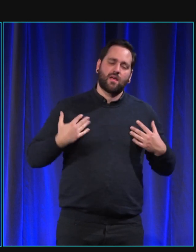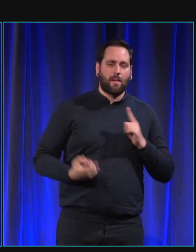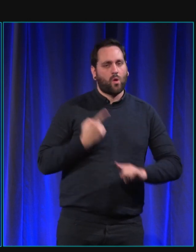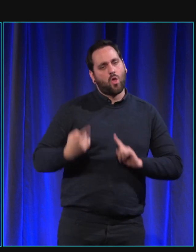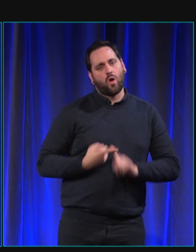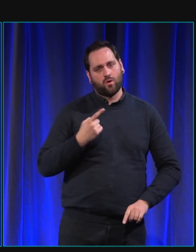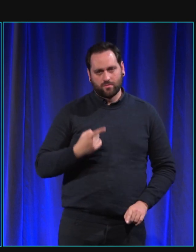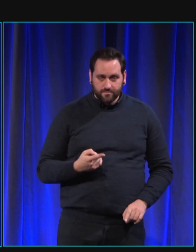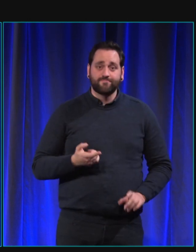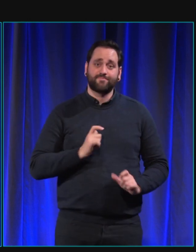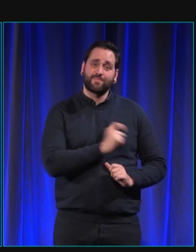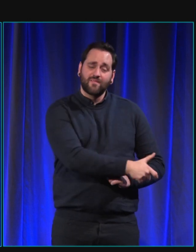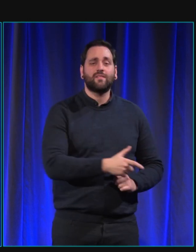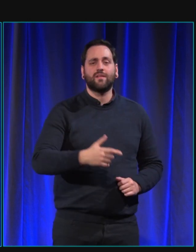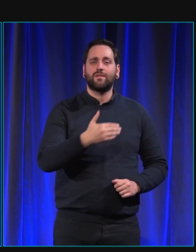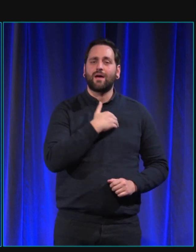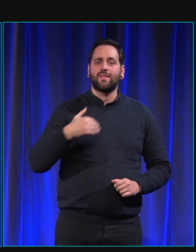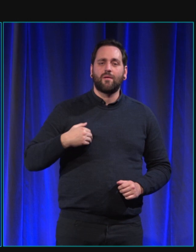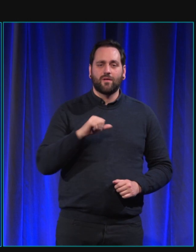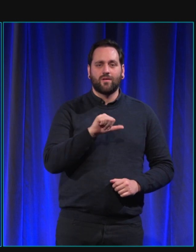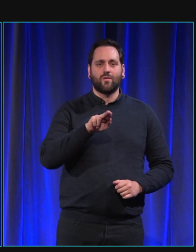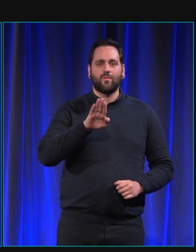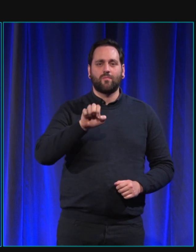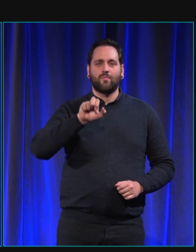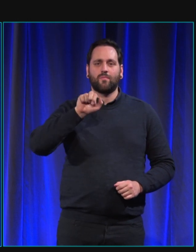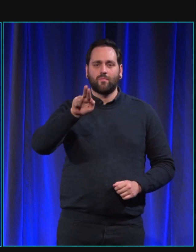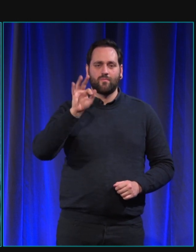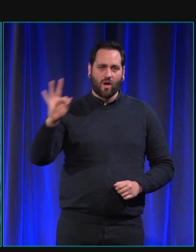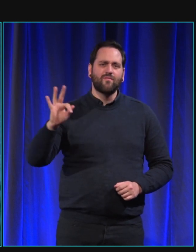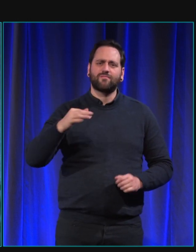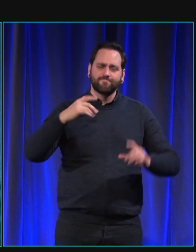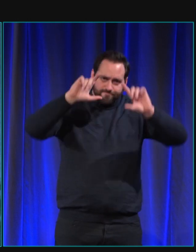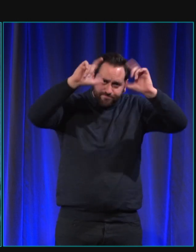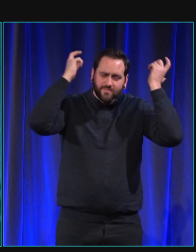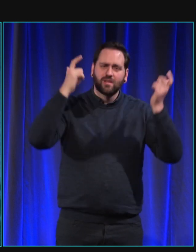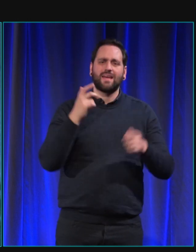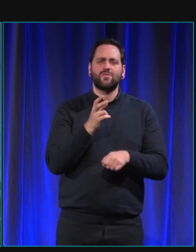vous qui êtes éducatrice canine, j'imagine que c'est aussi central dans votre travail.